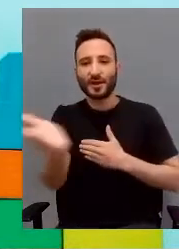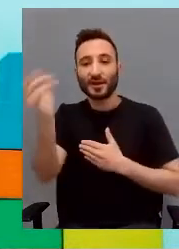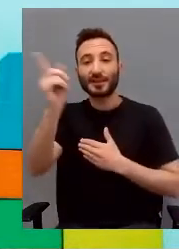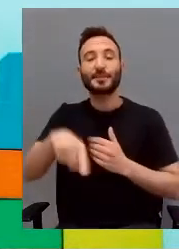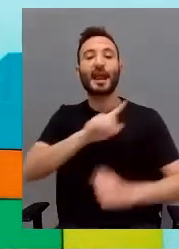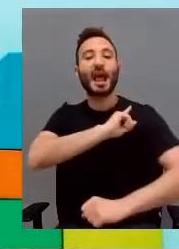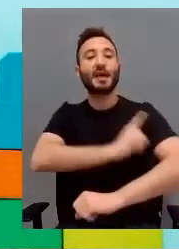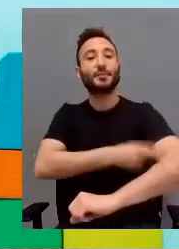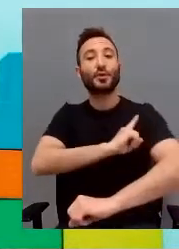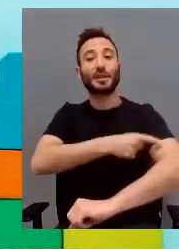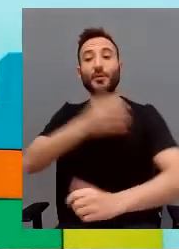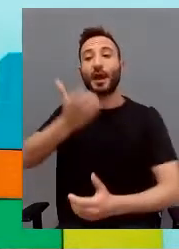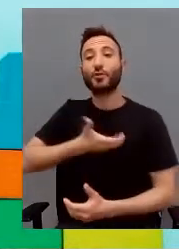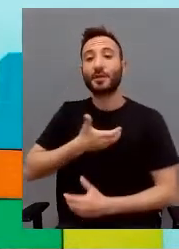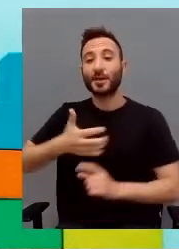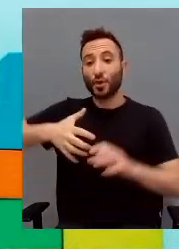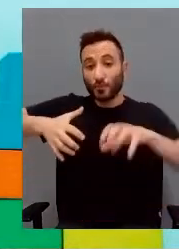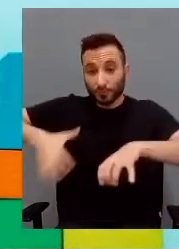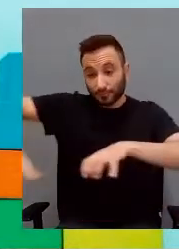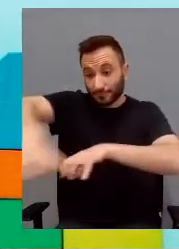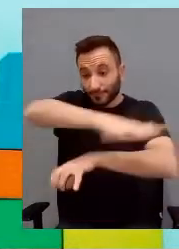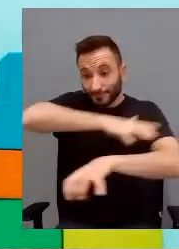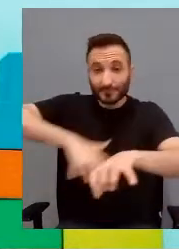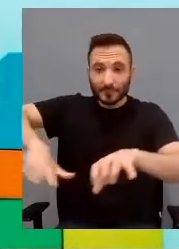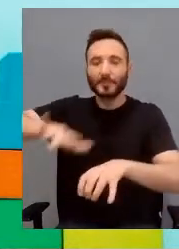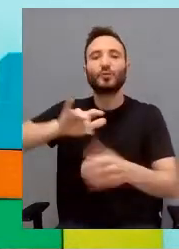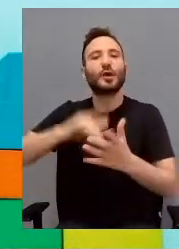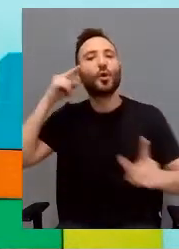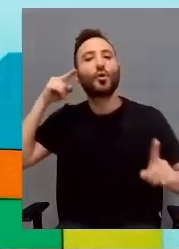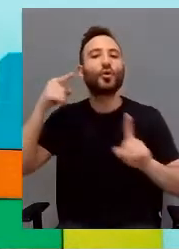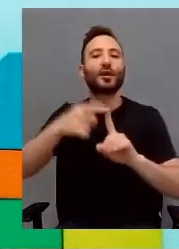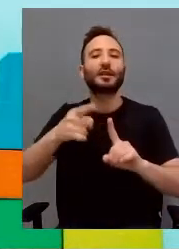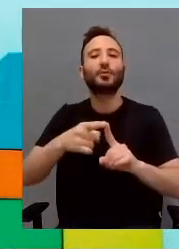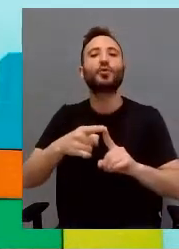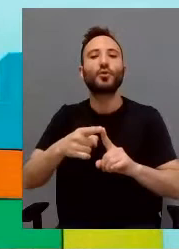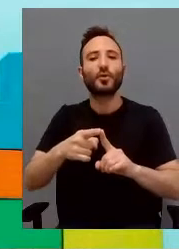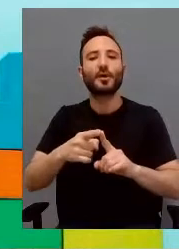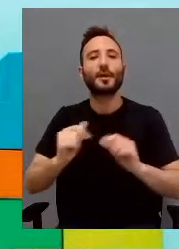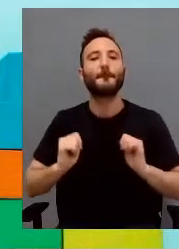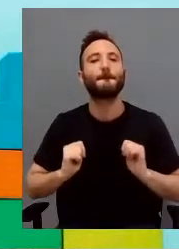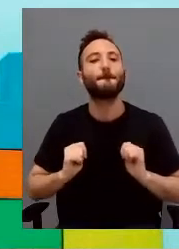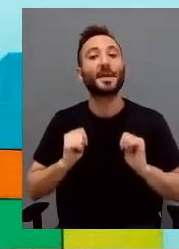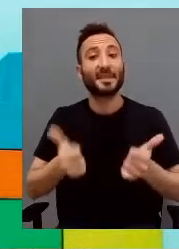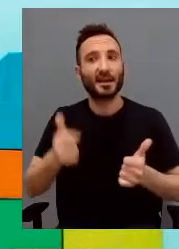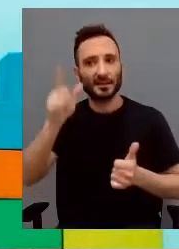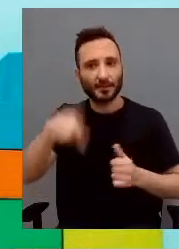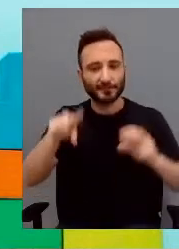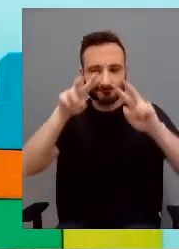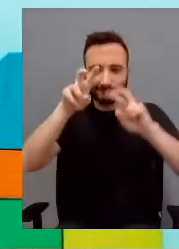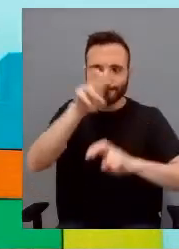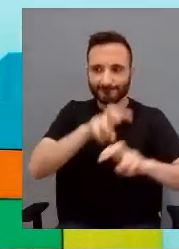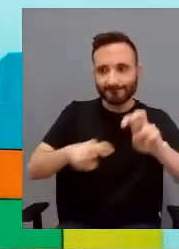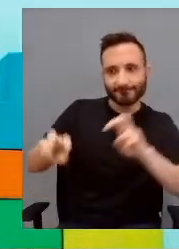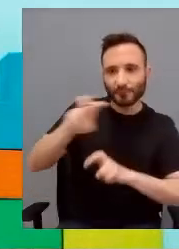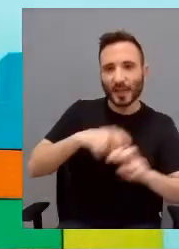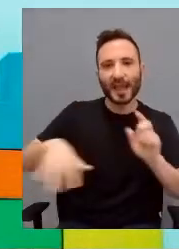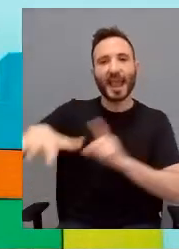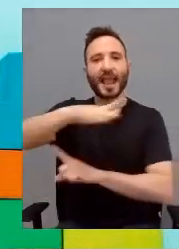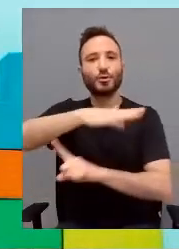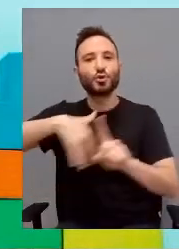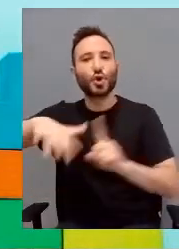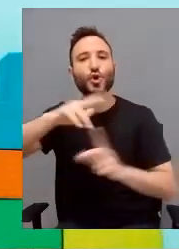aiutamenti alrededor sirven per incluirsi e esplorare entorni sociali